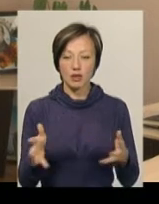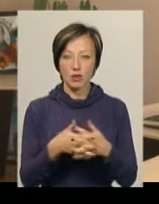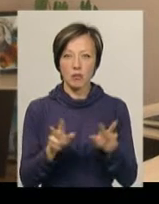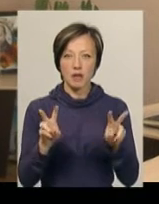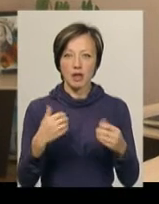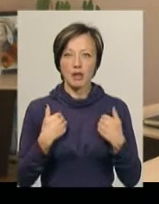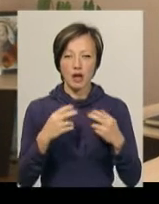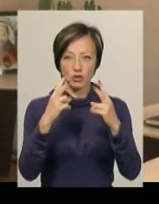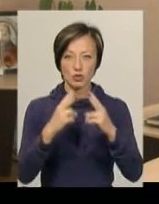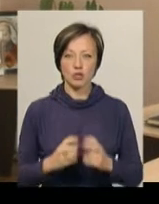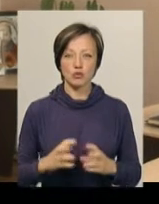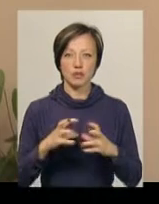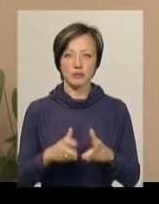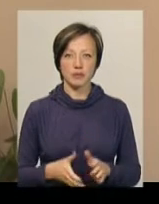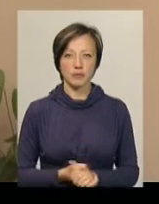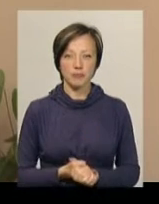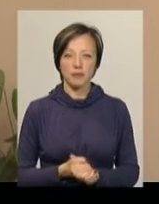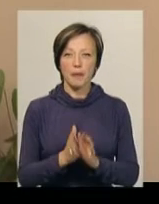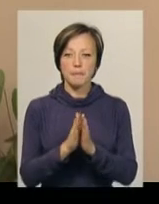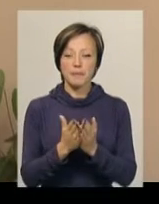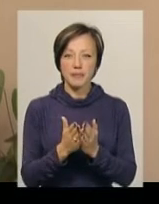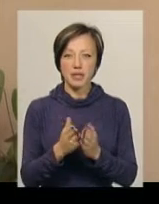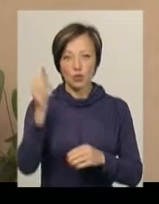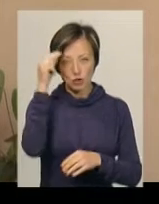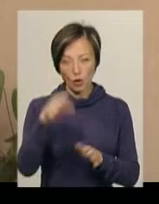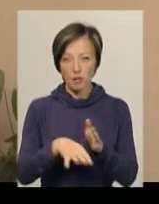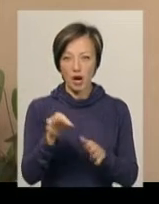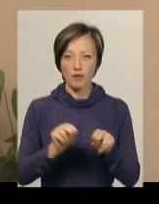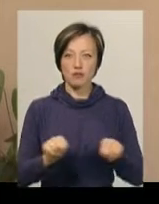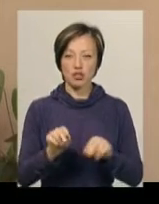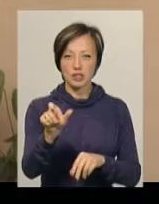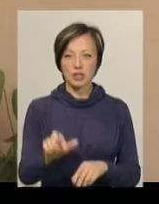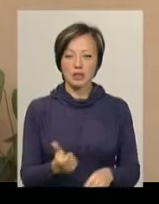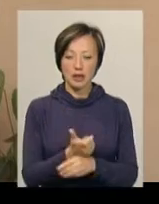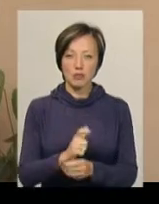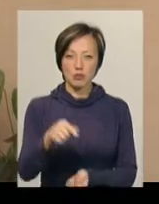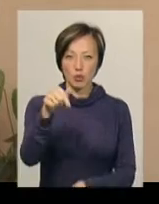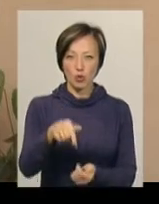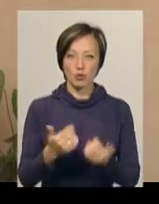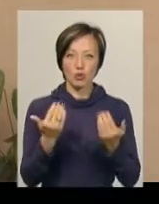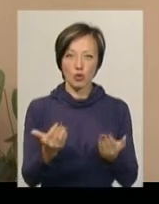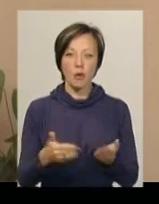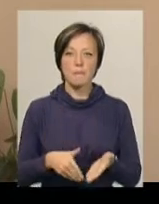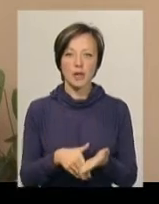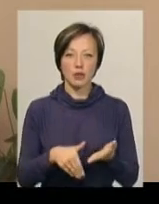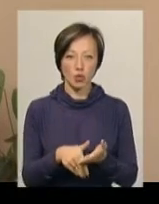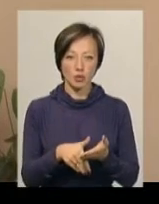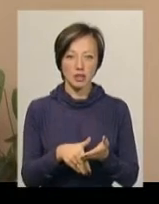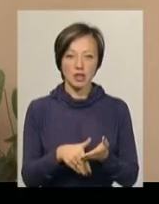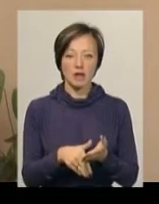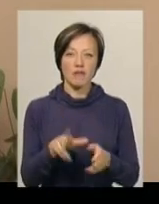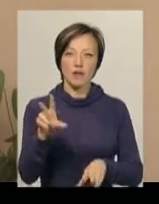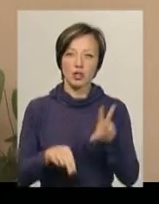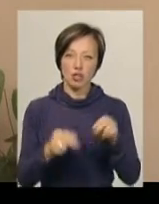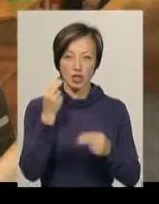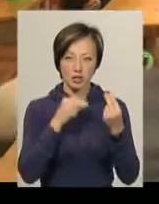предмету «Я досліджую світ». Підручників обирає вчитель, який йому найбільш підходить до його методики, який він